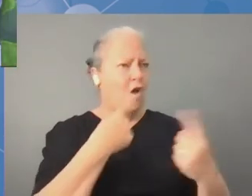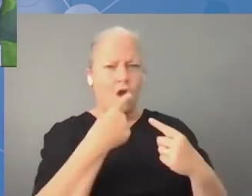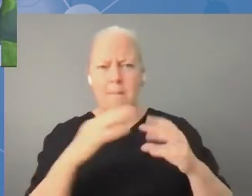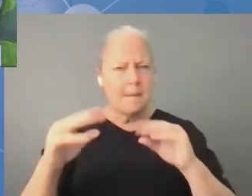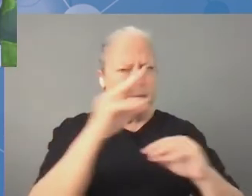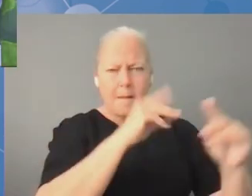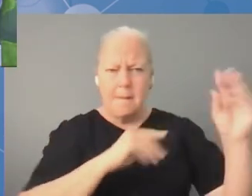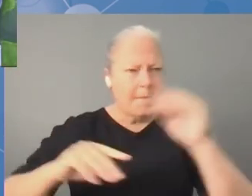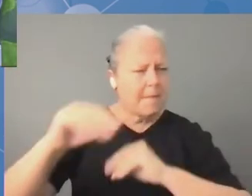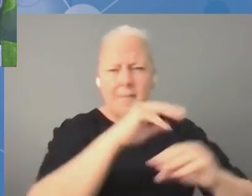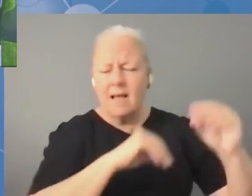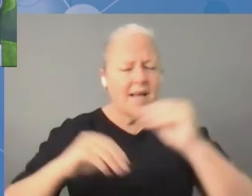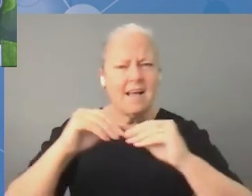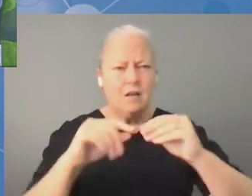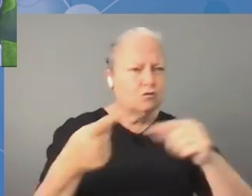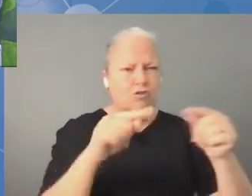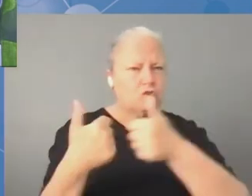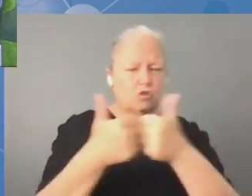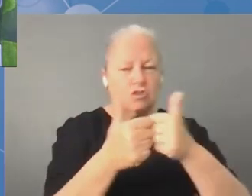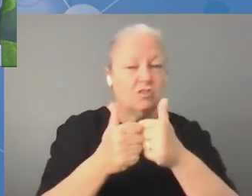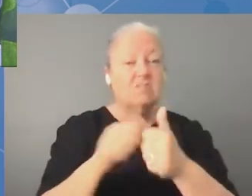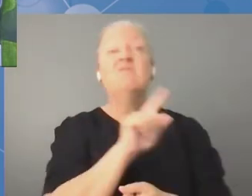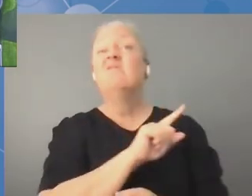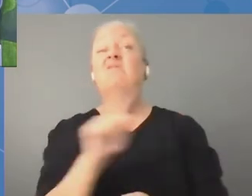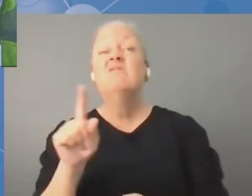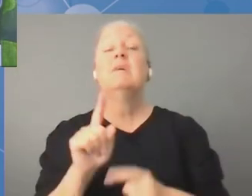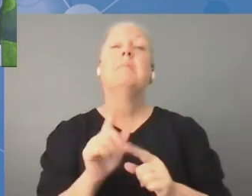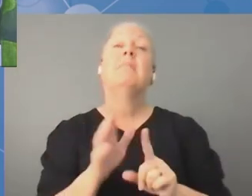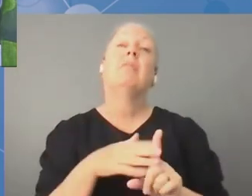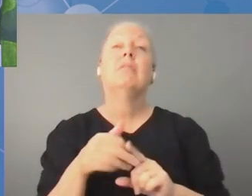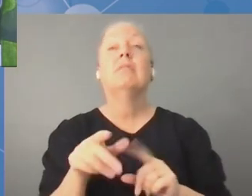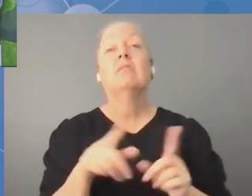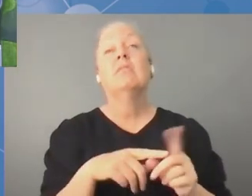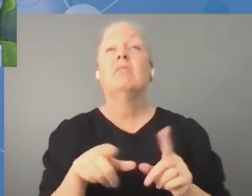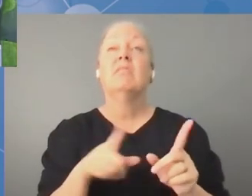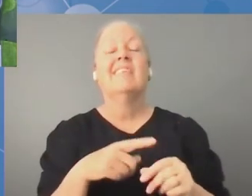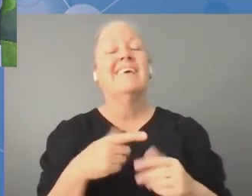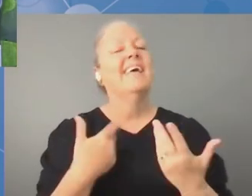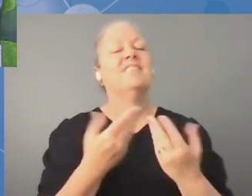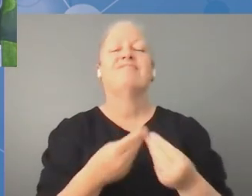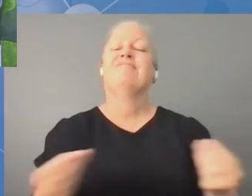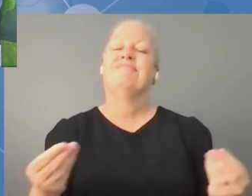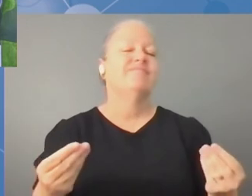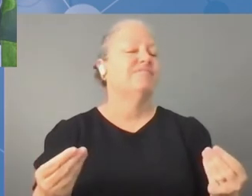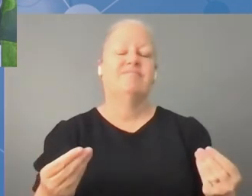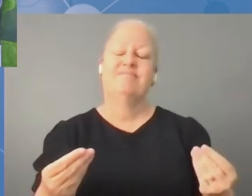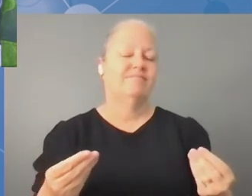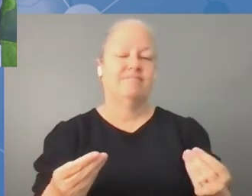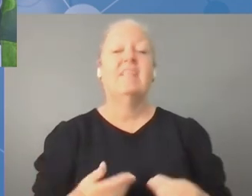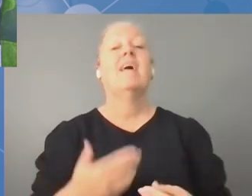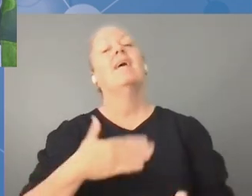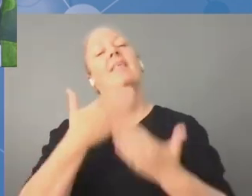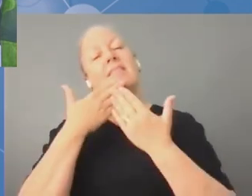forum powinniśmy także dbać o to, aby głos wszystkich stron zainteresowanych był słyszany.